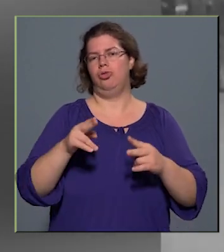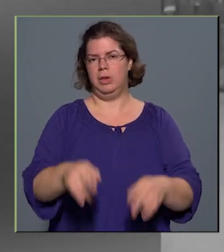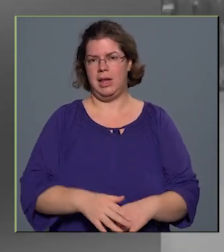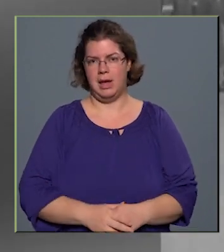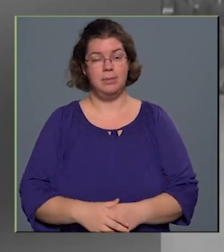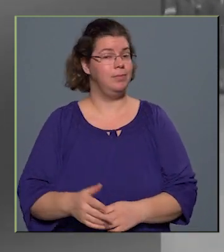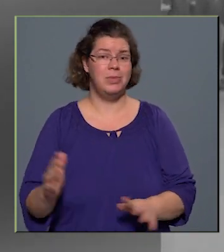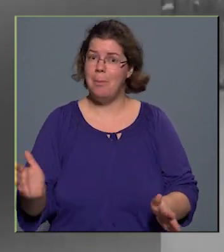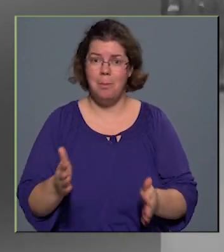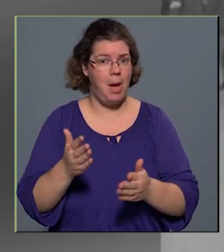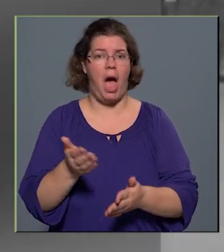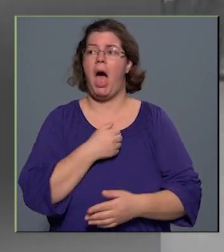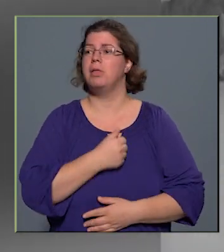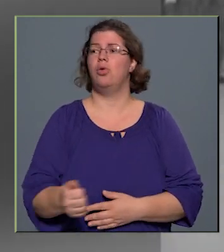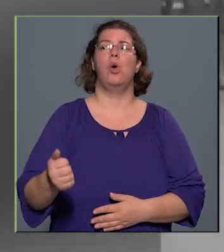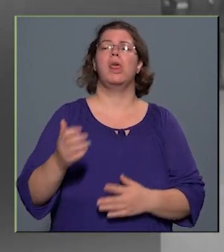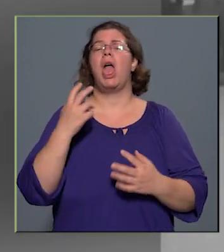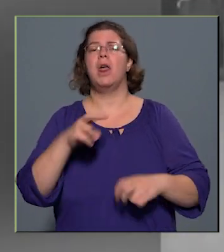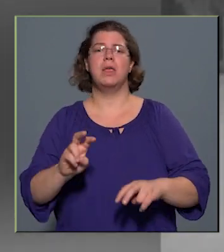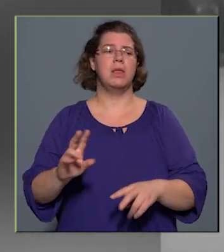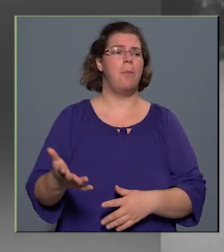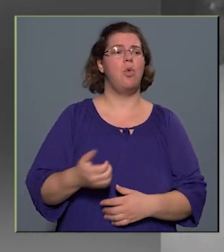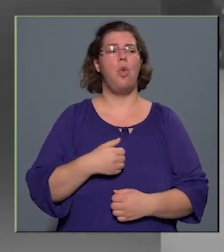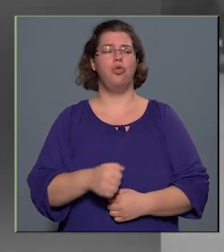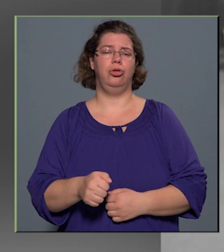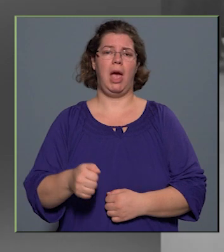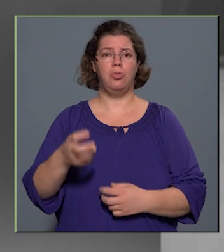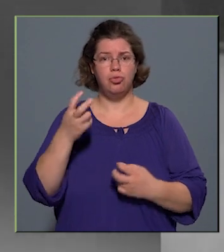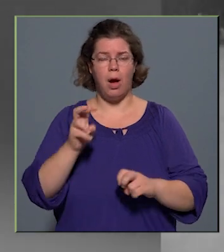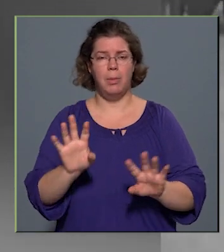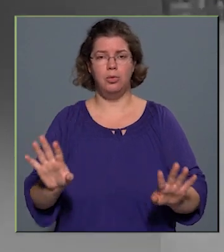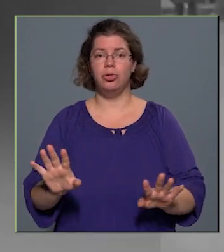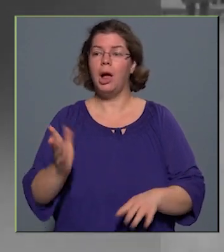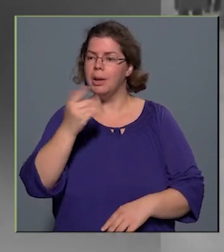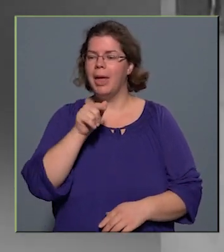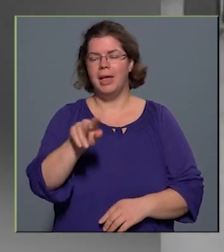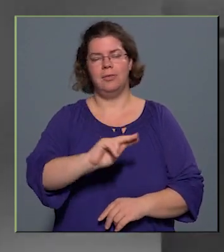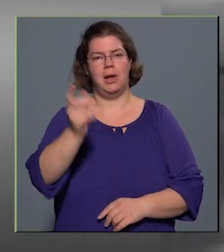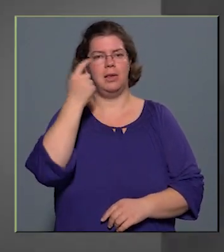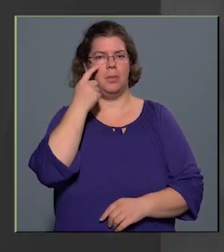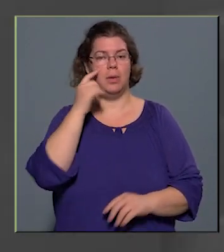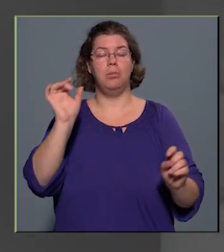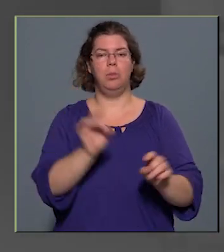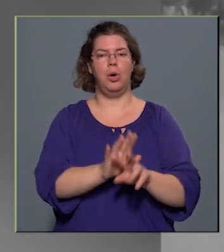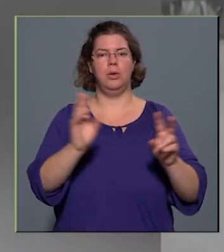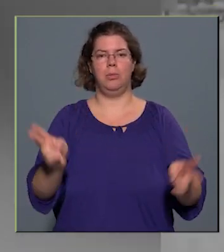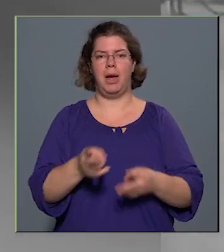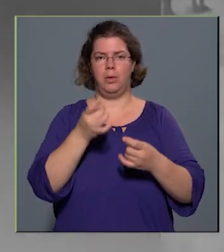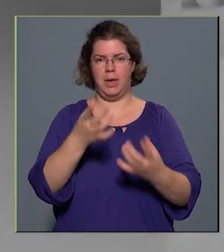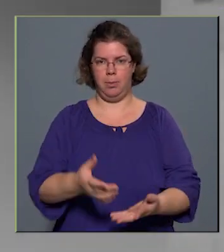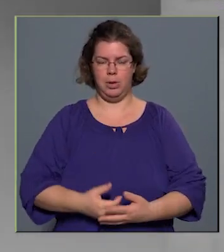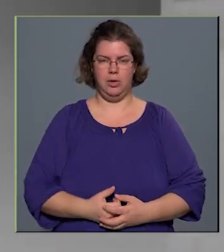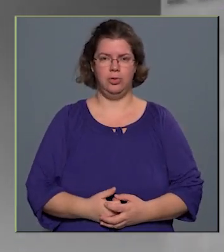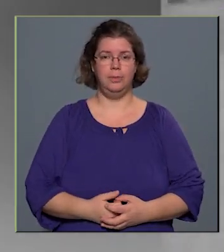Nem bátor elszántság, nem hősies vakmerőség, hanem ez van a szemükben. Boldog megkönnyebbülés.